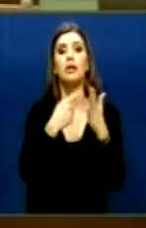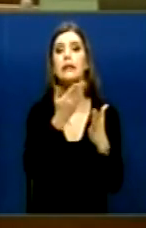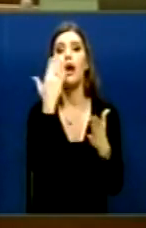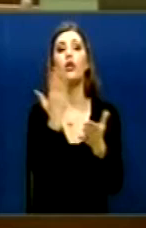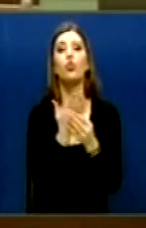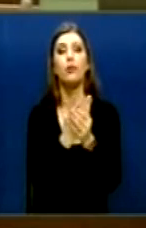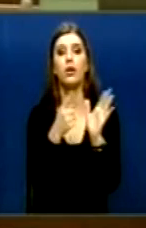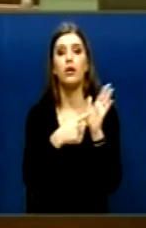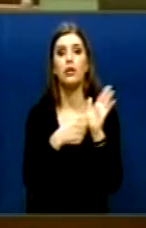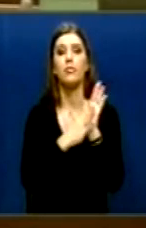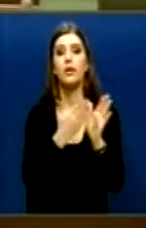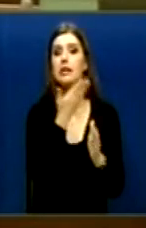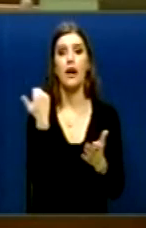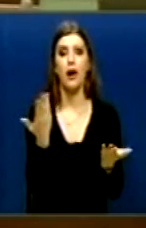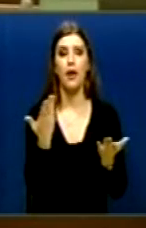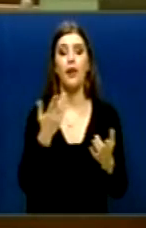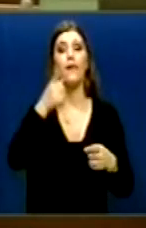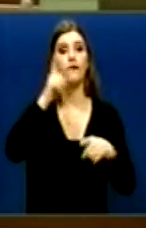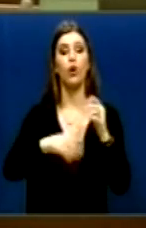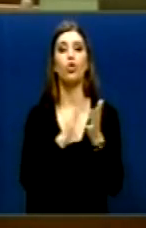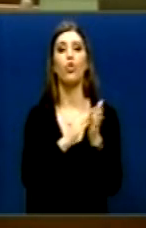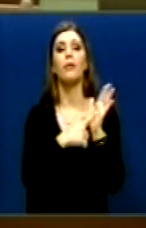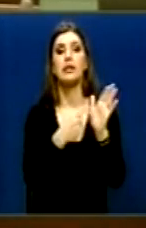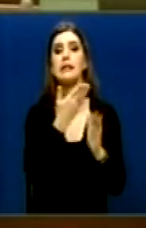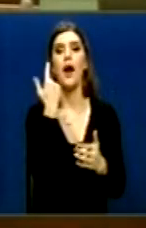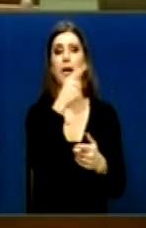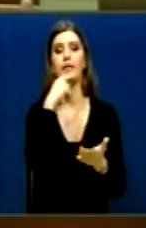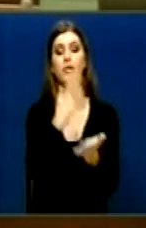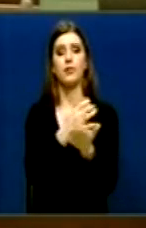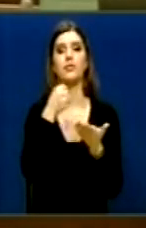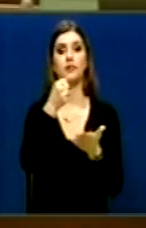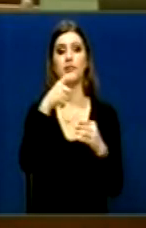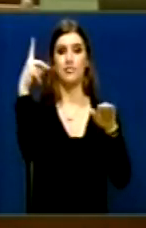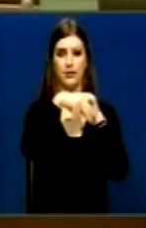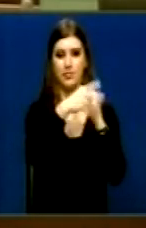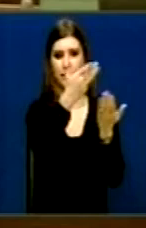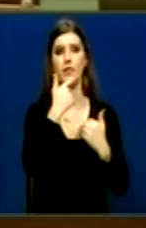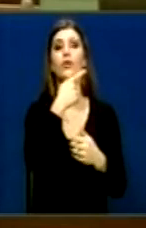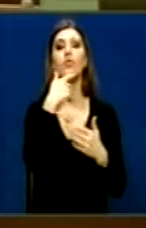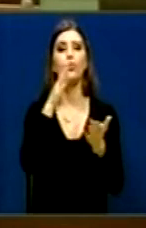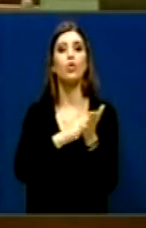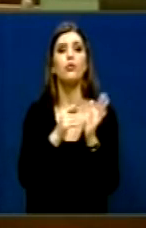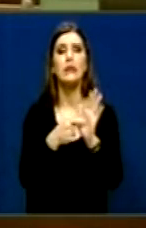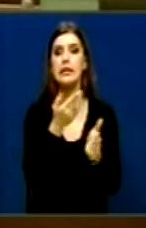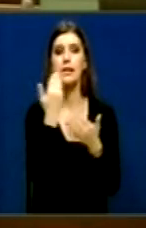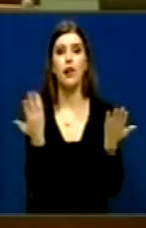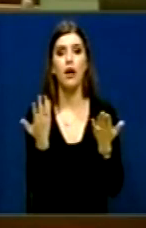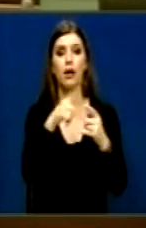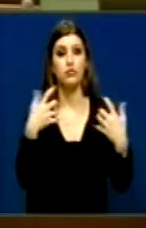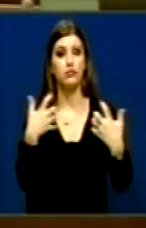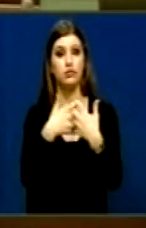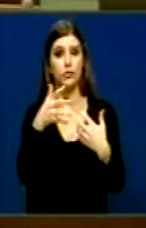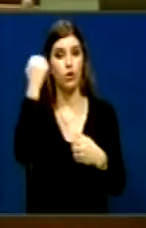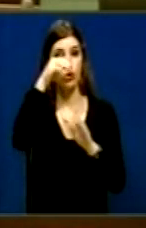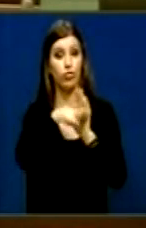Për staj, kuo dokumenti për fondin. Se përthu e kompranu fondin për berion. Ku është dokumenti për atë fond? Se kjo është në shpërpudhje me njësitë e Kosovës. Gjithë dhe